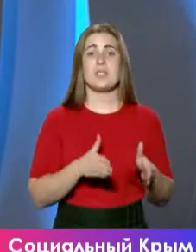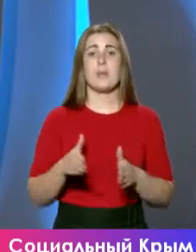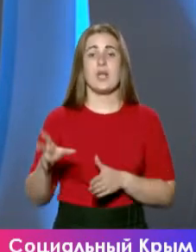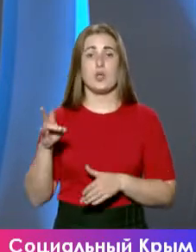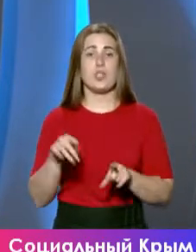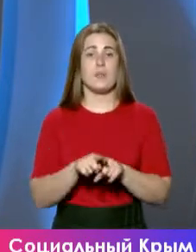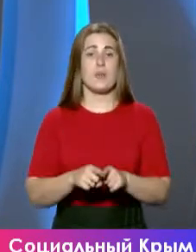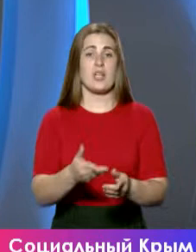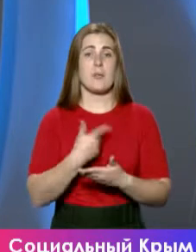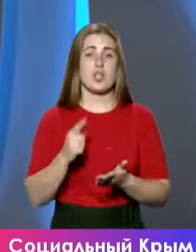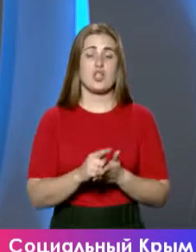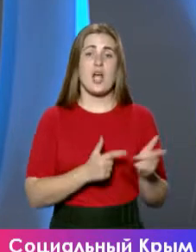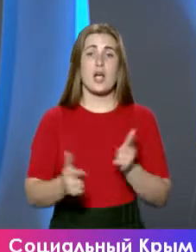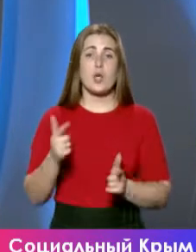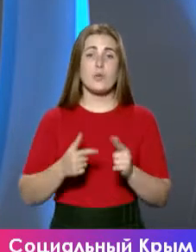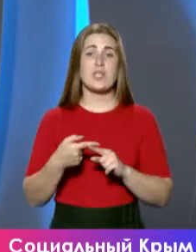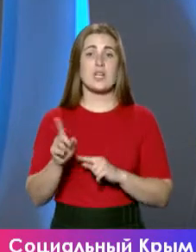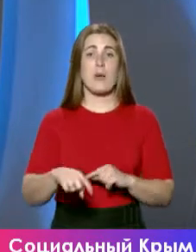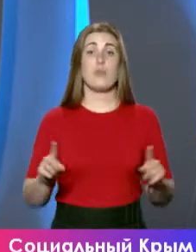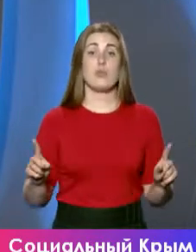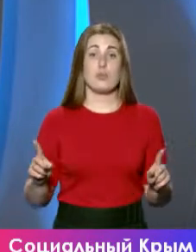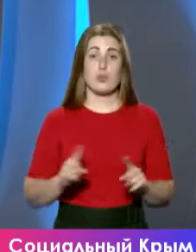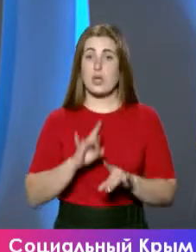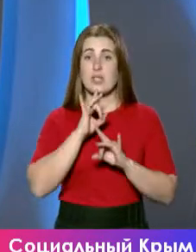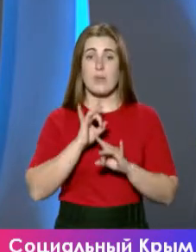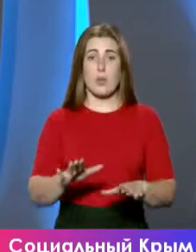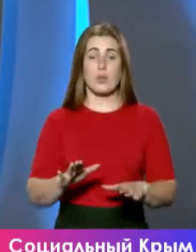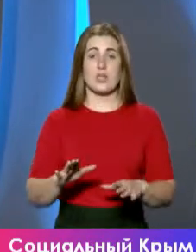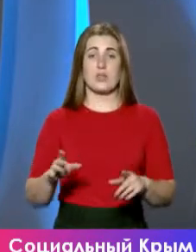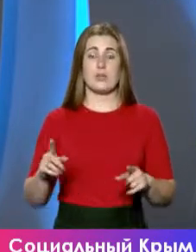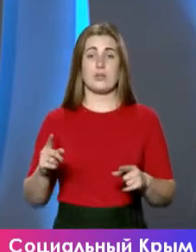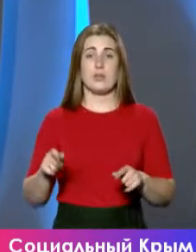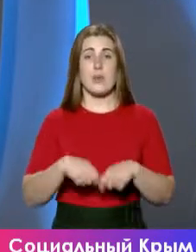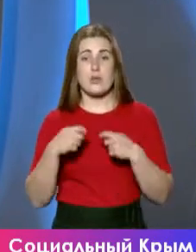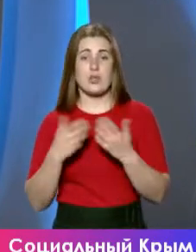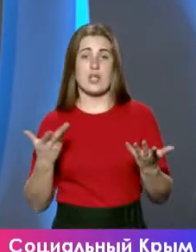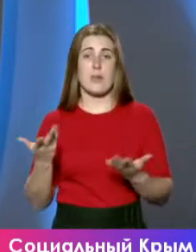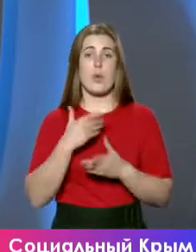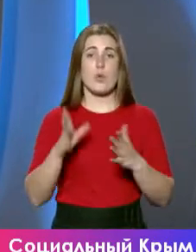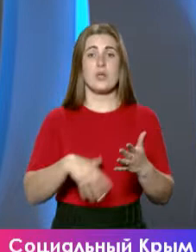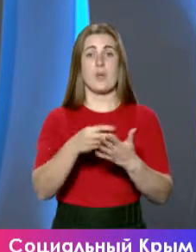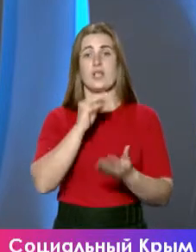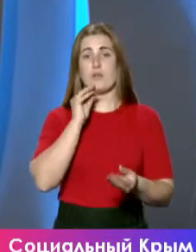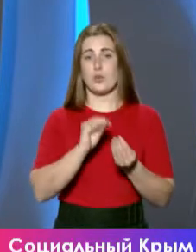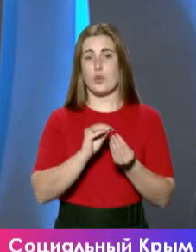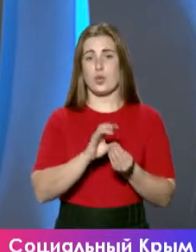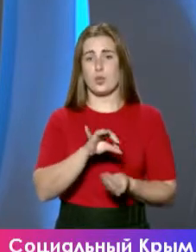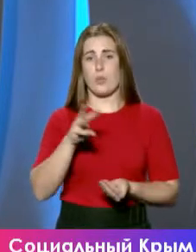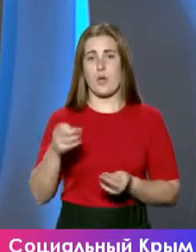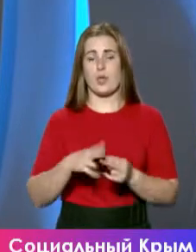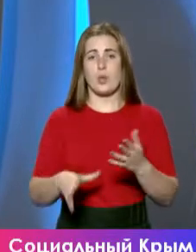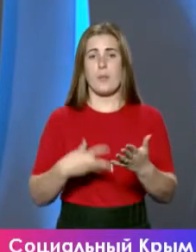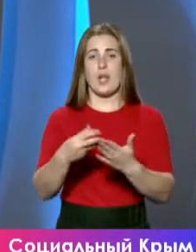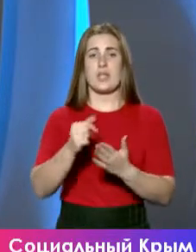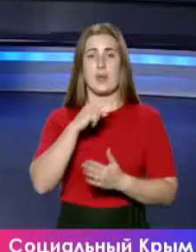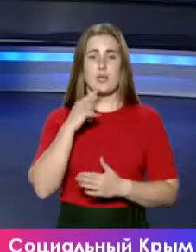менее, мы должны готовиться к тому, что не будут перекрестки, и что мы будем платить в той же сумме, которую платят